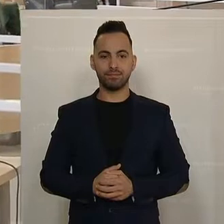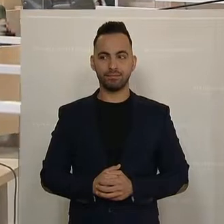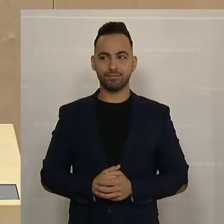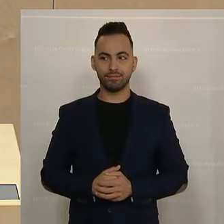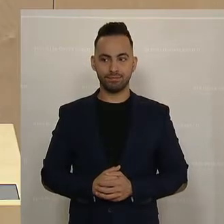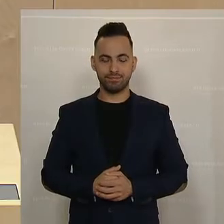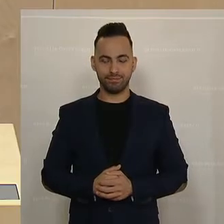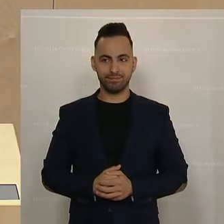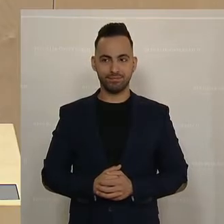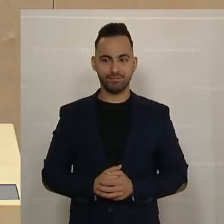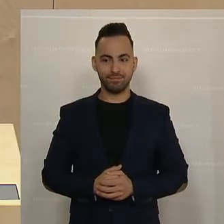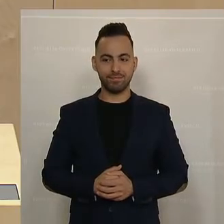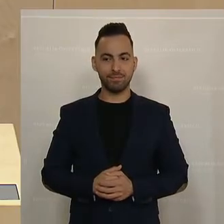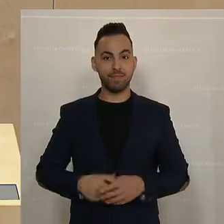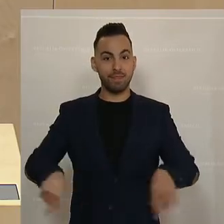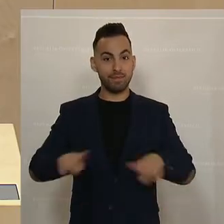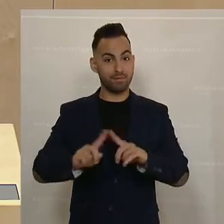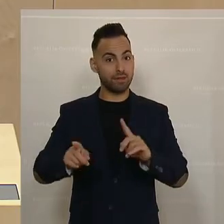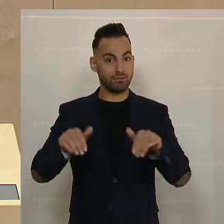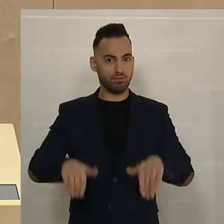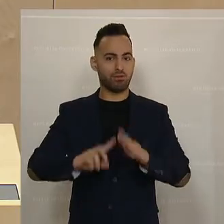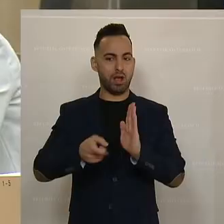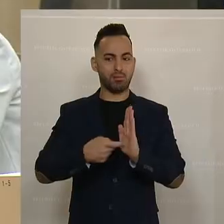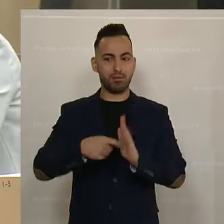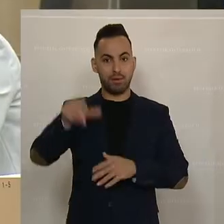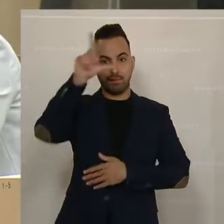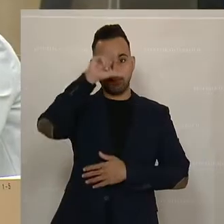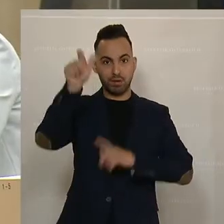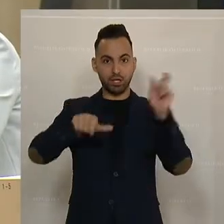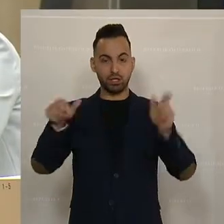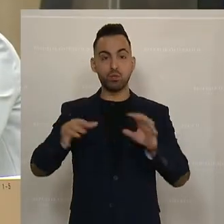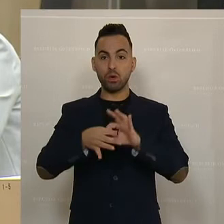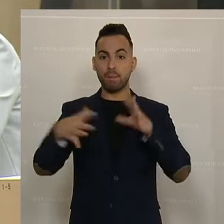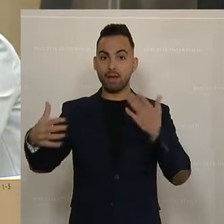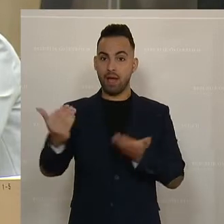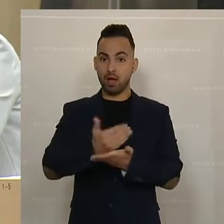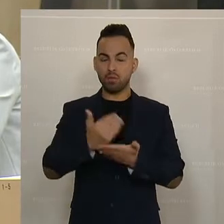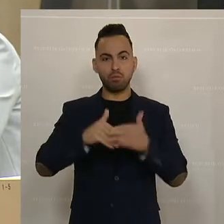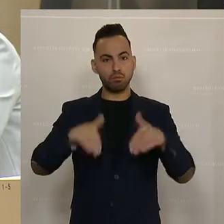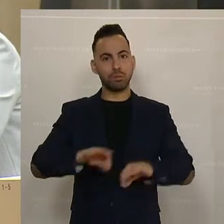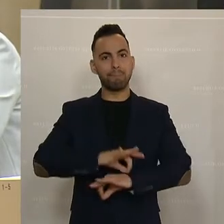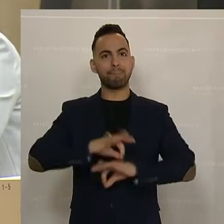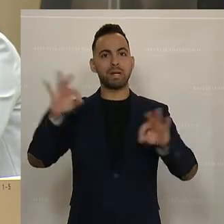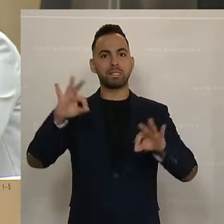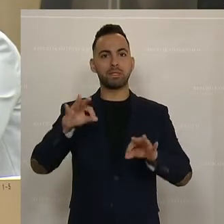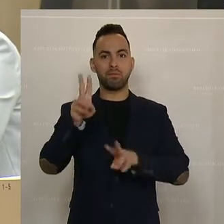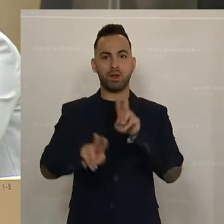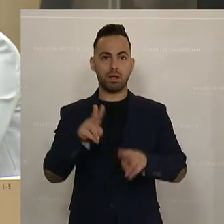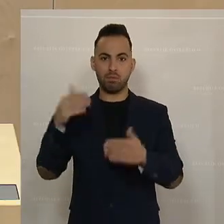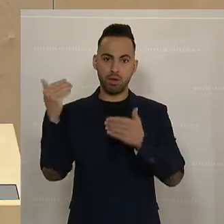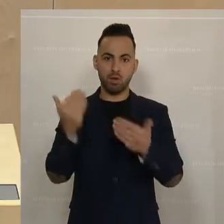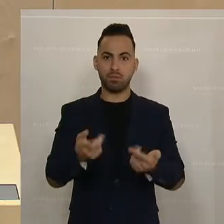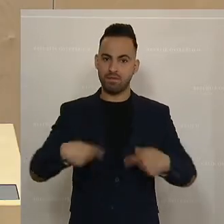Es muss unser aller Anspruch sein, dass Menschen in unserem Land unabhängig von ihrem Einkommen die bestmögliche Pflege bekommen, die sie brauchen und das ist unser